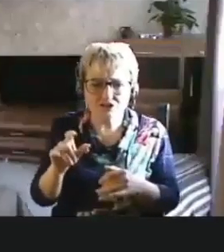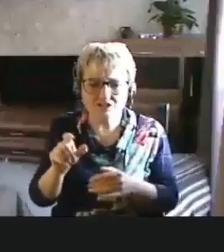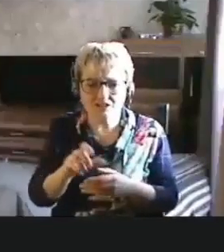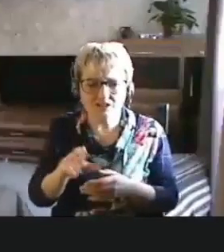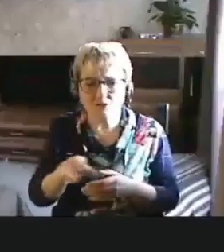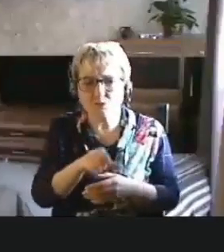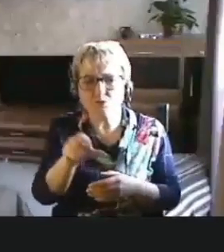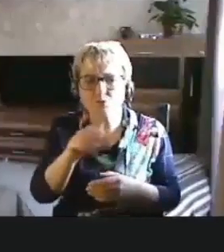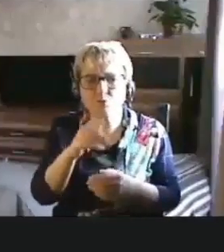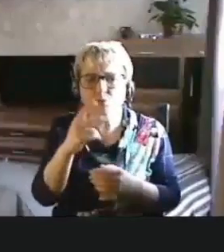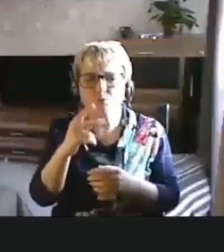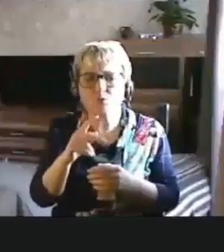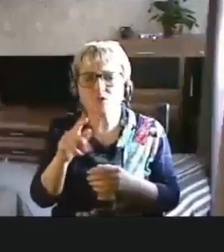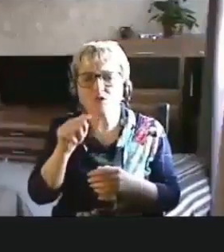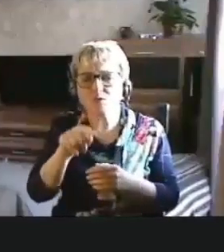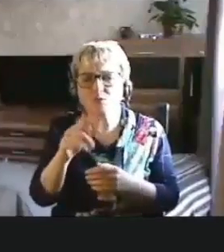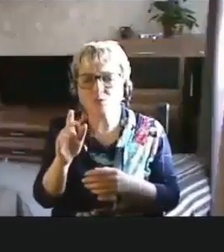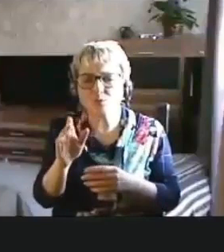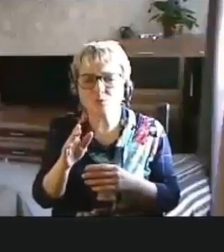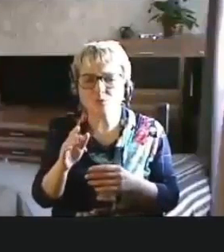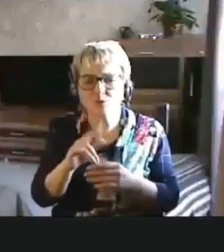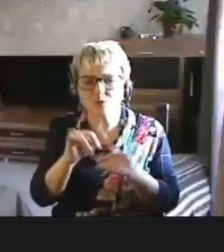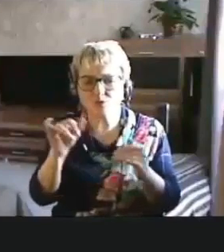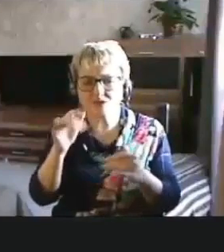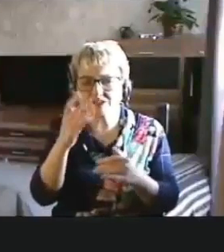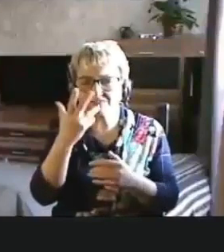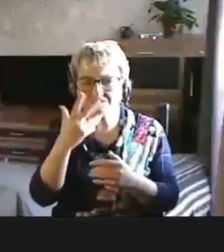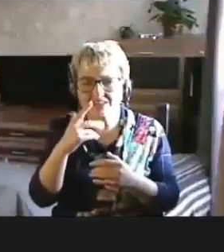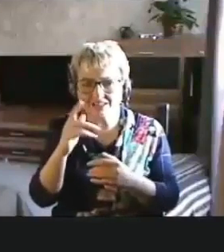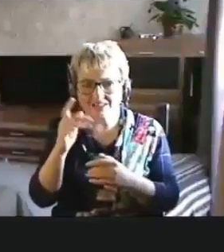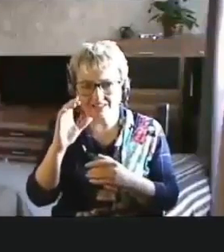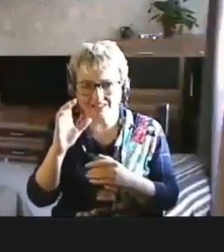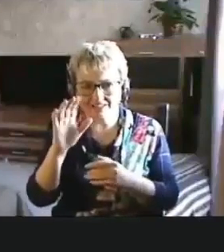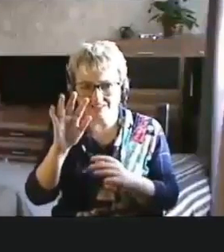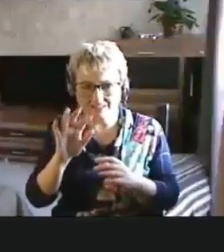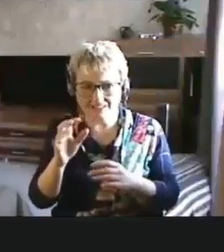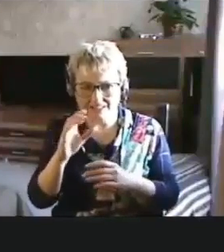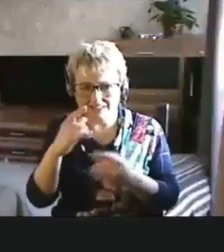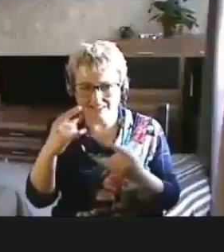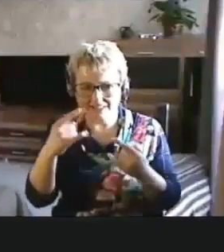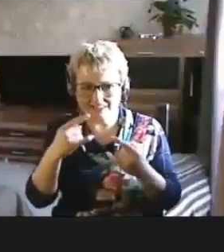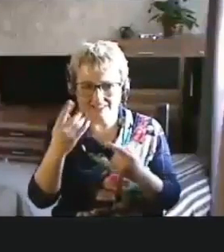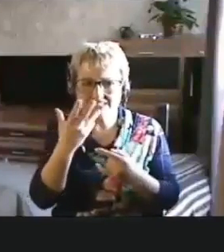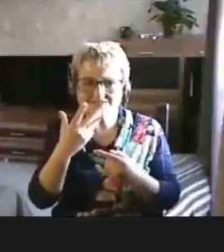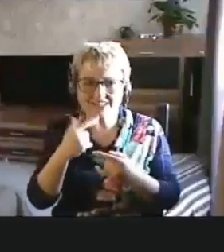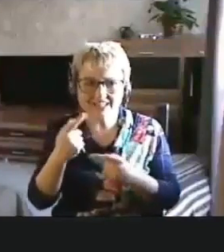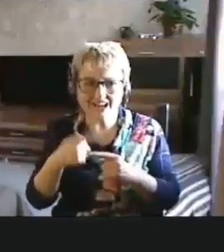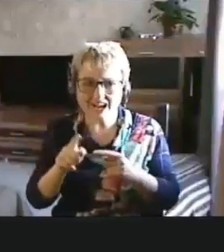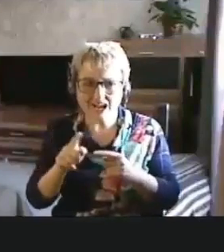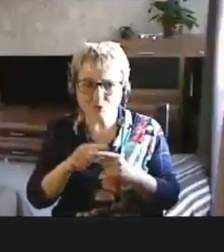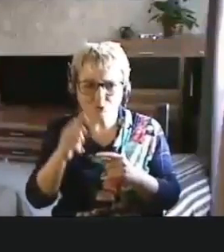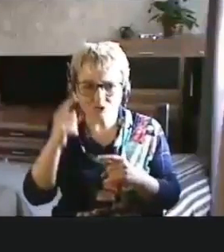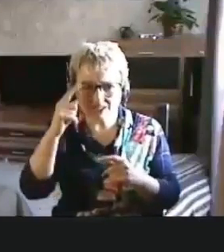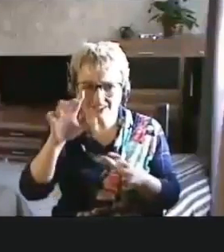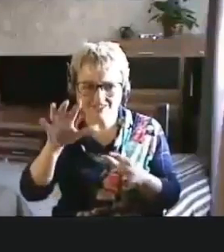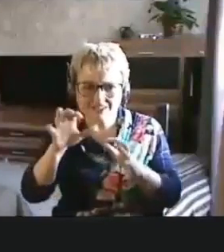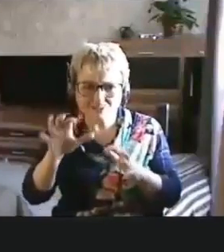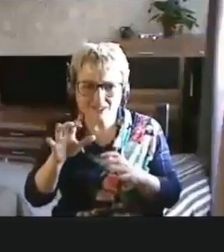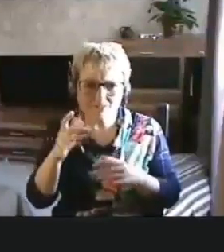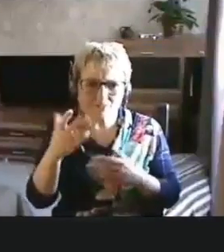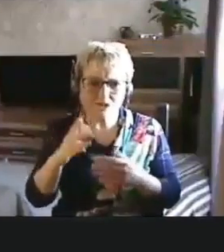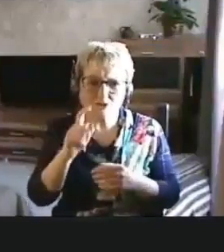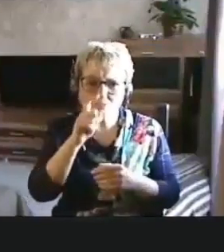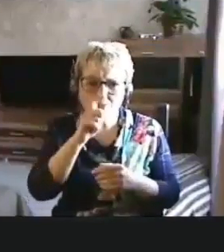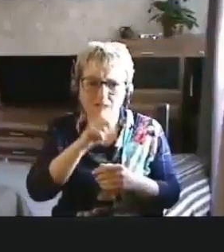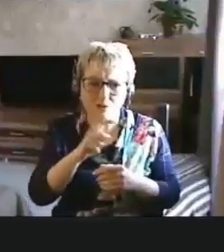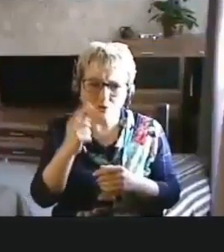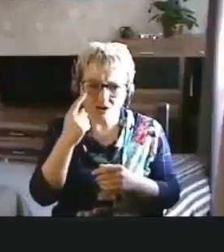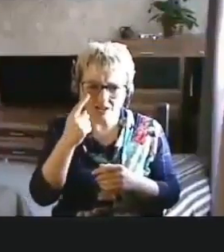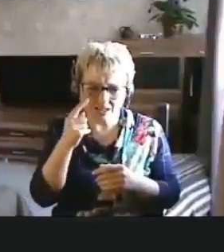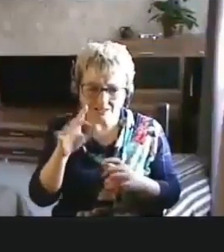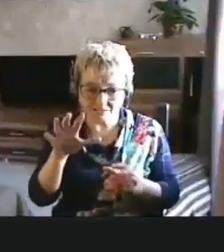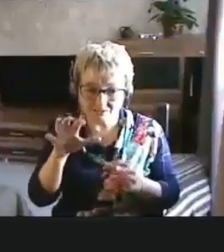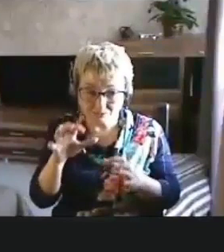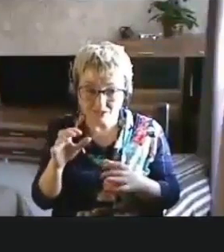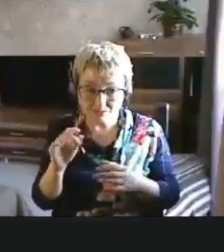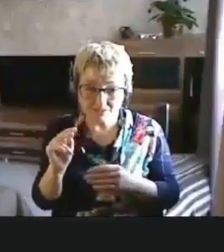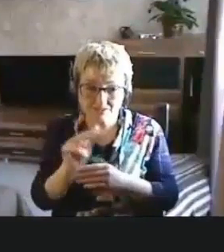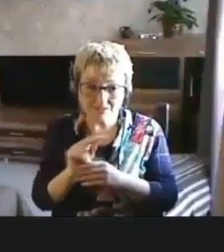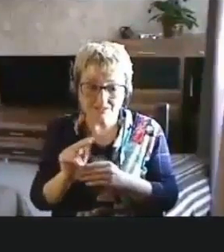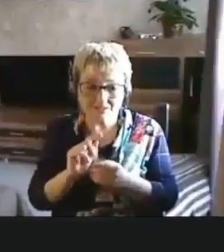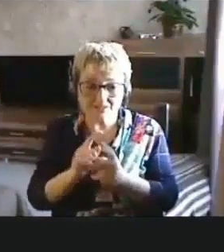того спектра цветового, который отображается на дисплее, цвета, которые не воспринимаются или плохо воспринимаются глазом и так дальше.